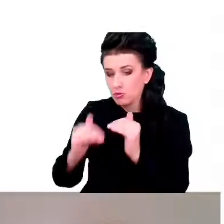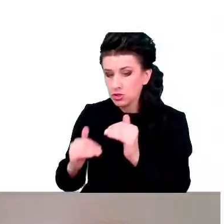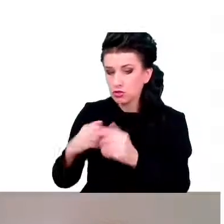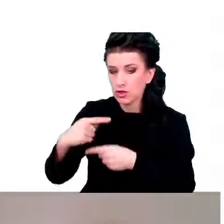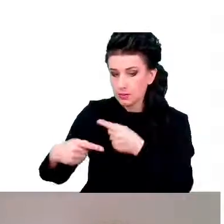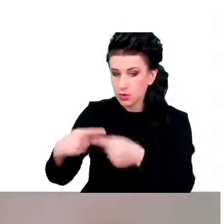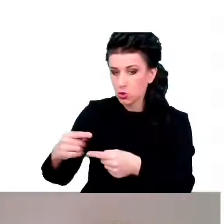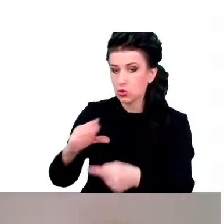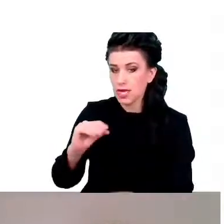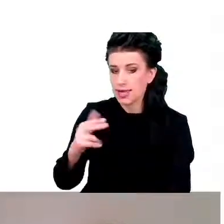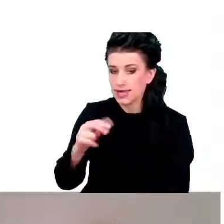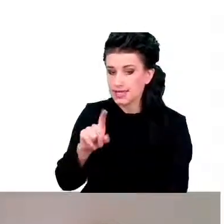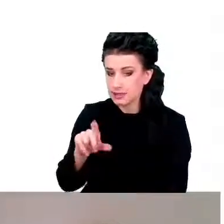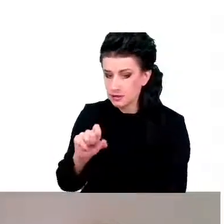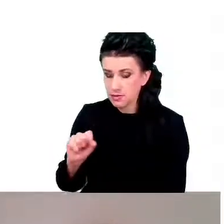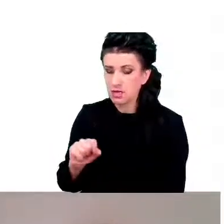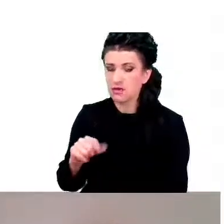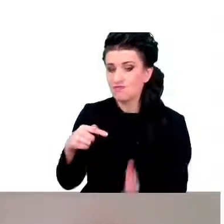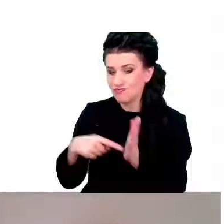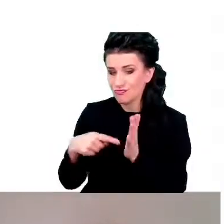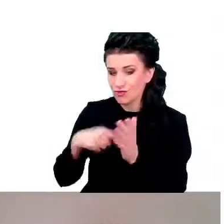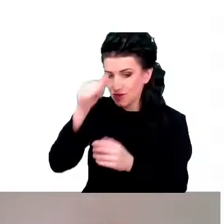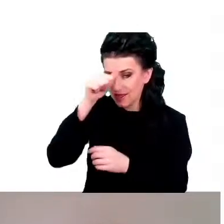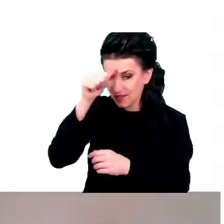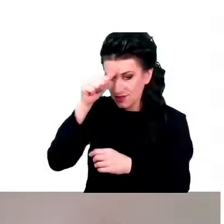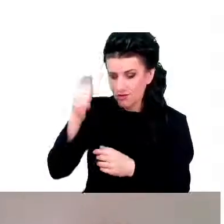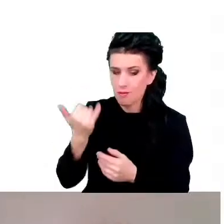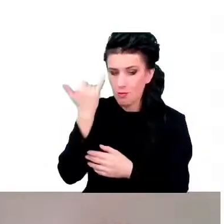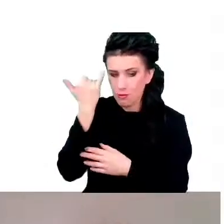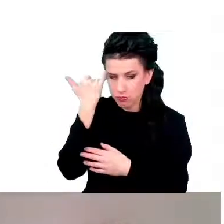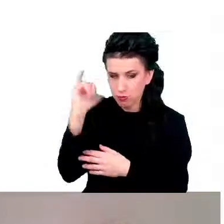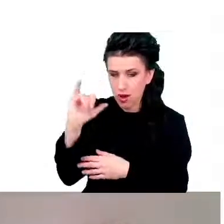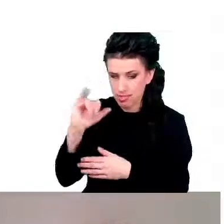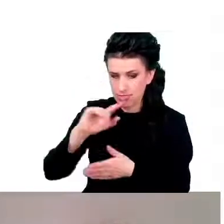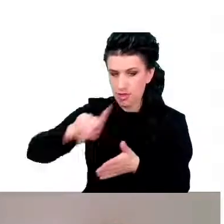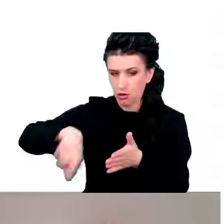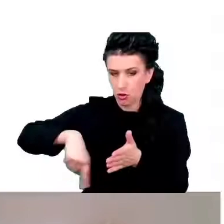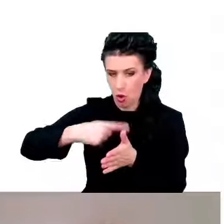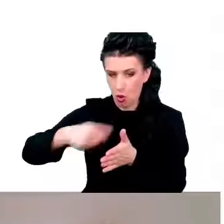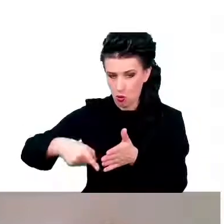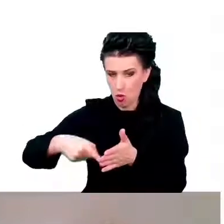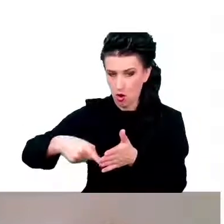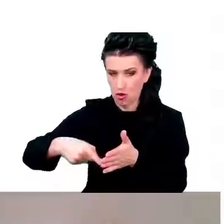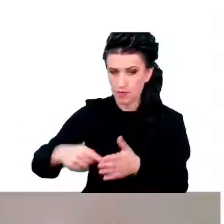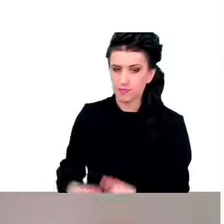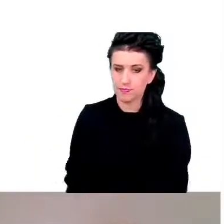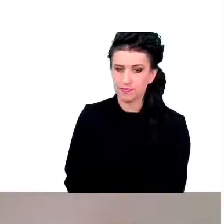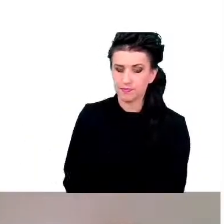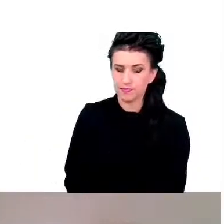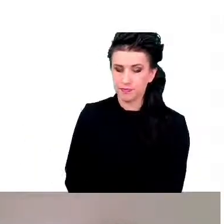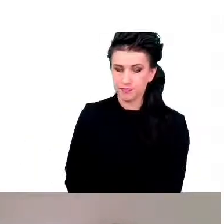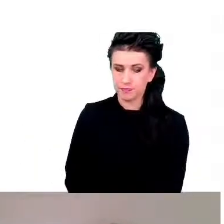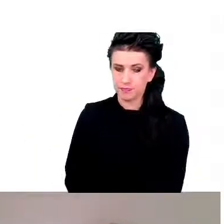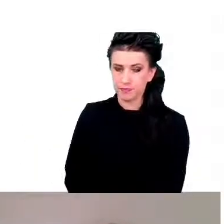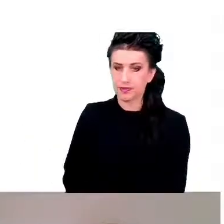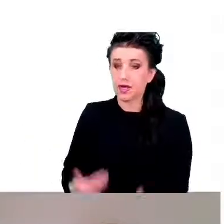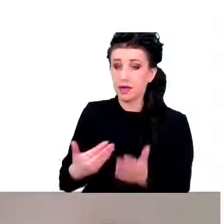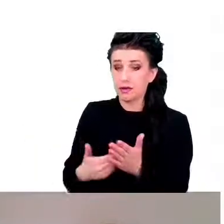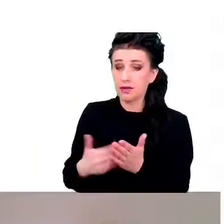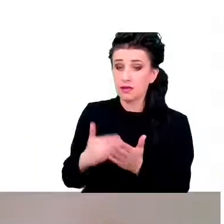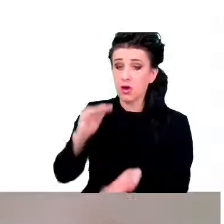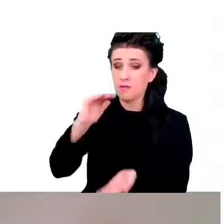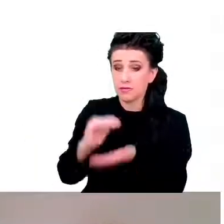pojawia się takie błędne koło, bo mniej enzymów antyoksydacyjnych powoduje, że jest więcej